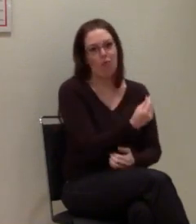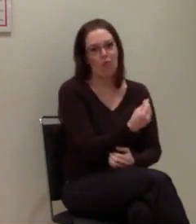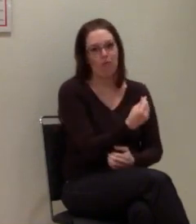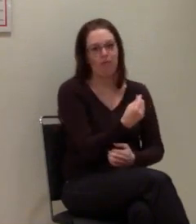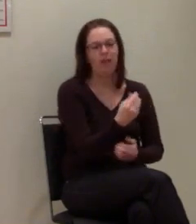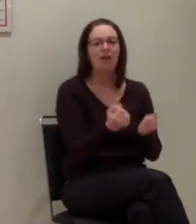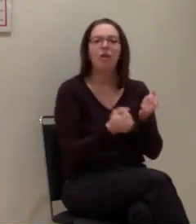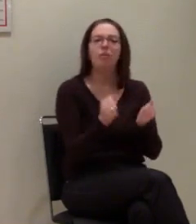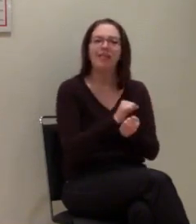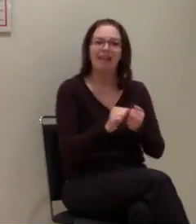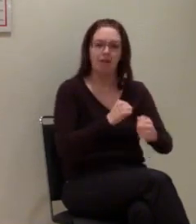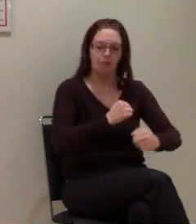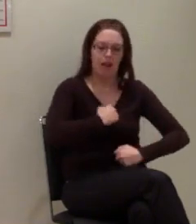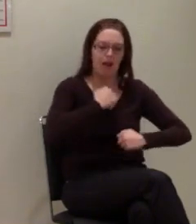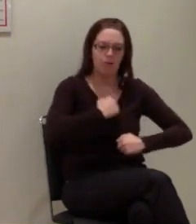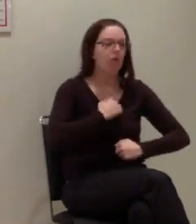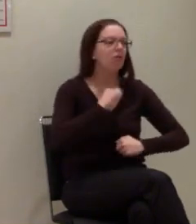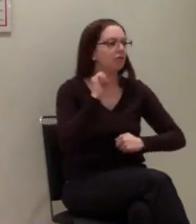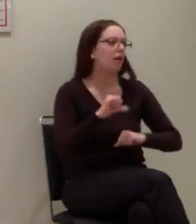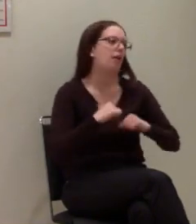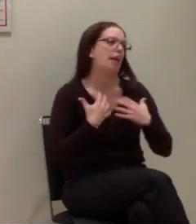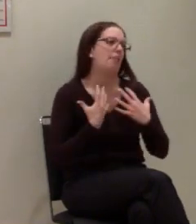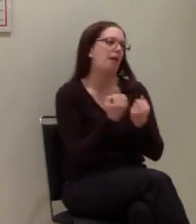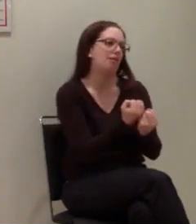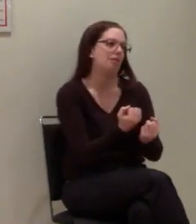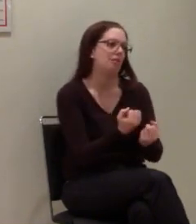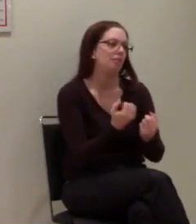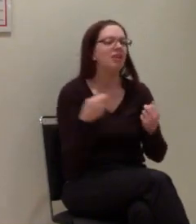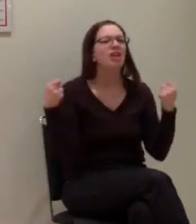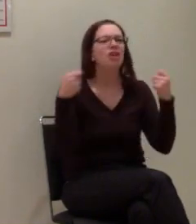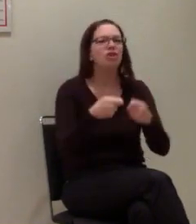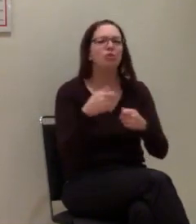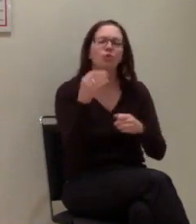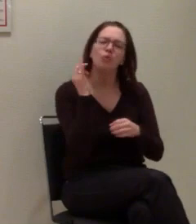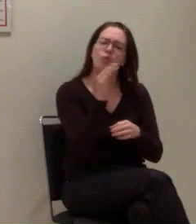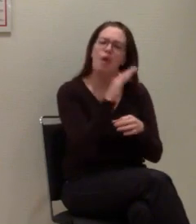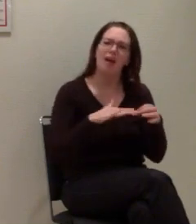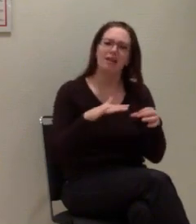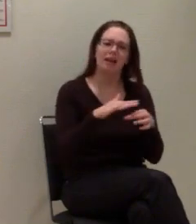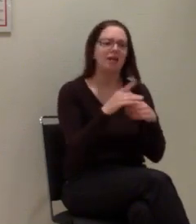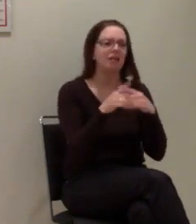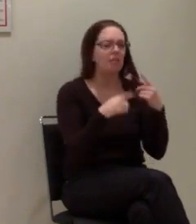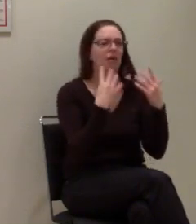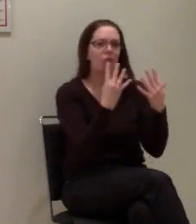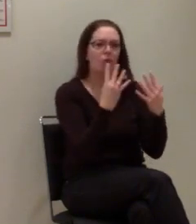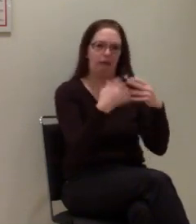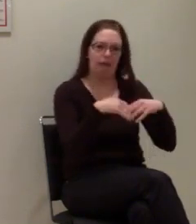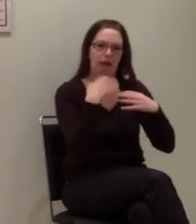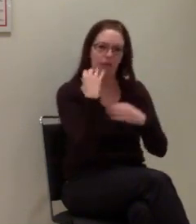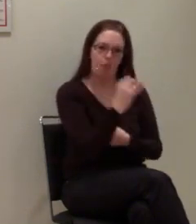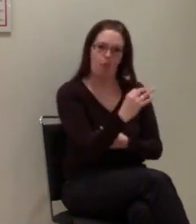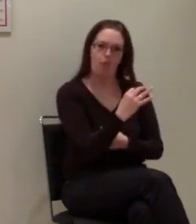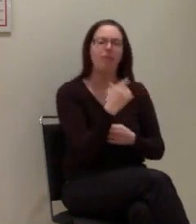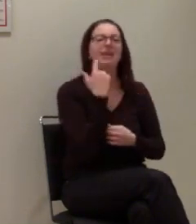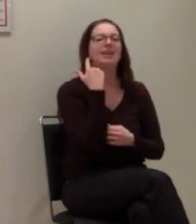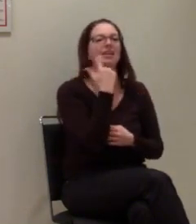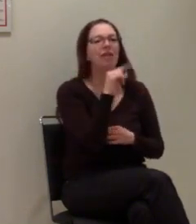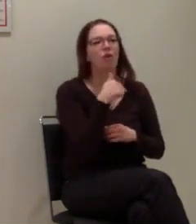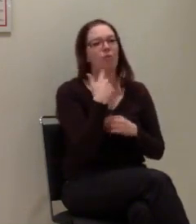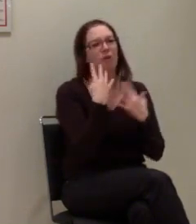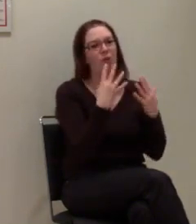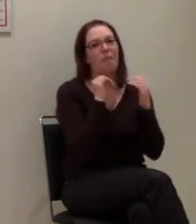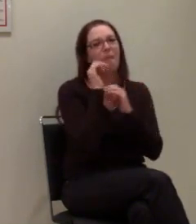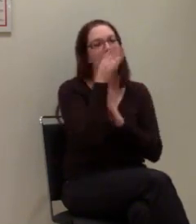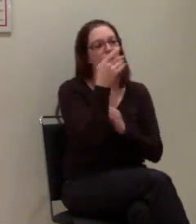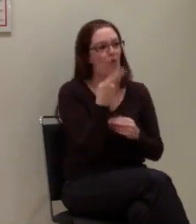retten ihr Leben. Die Stiftung stellt allen Stadt- und Landkreisen 902 Geräte im Wert von 2,3 Millionen Euro als kostenlose